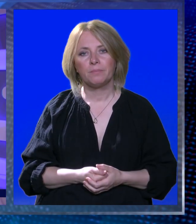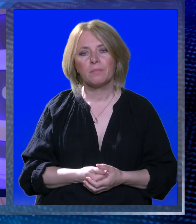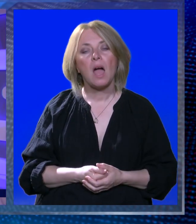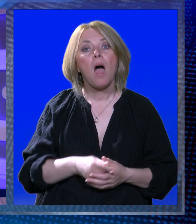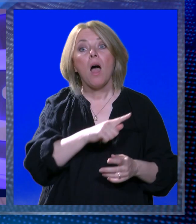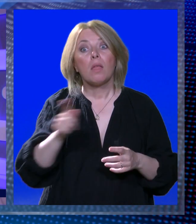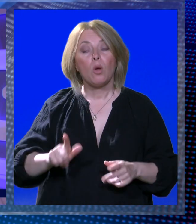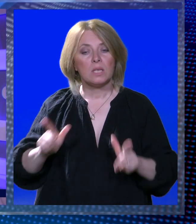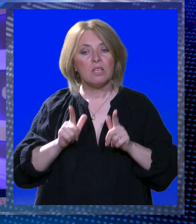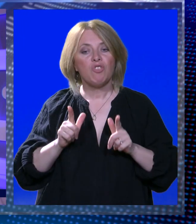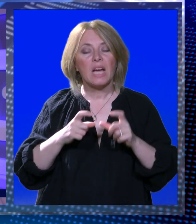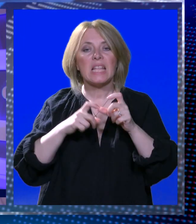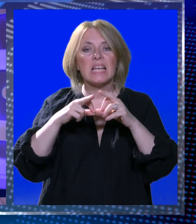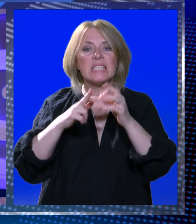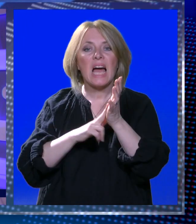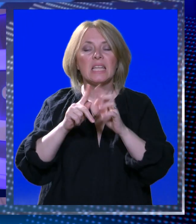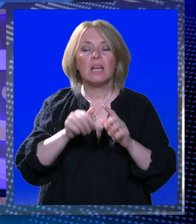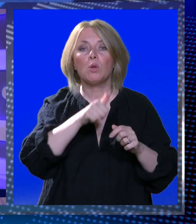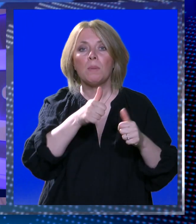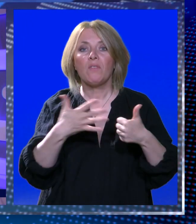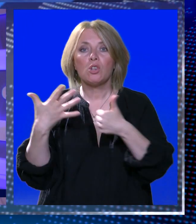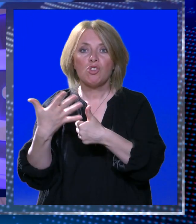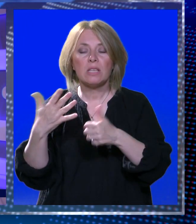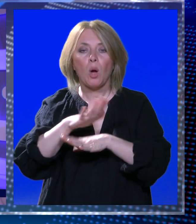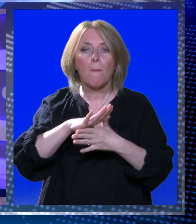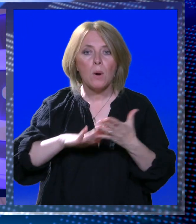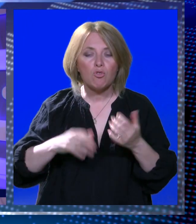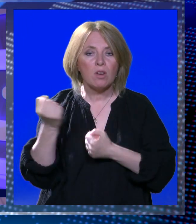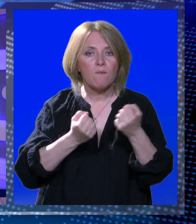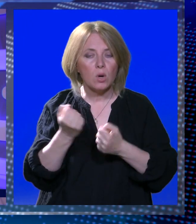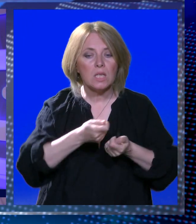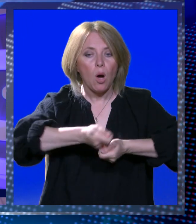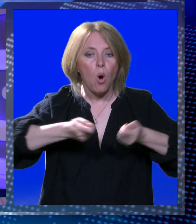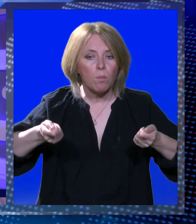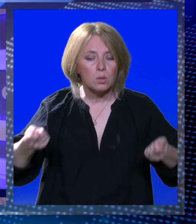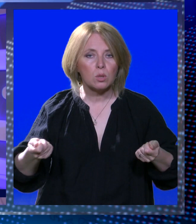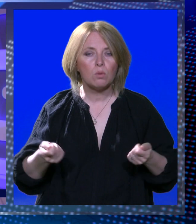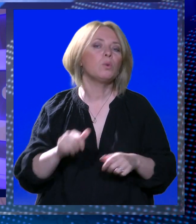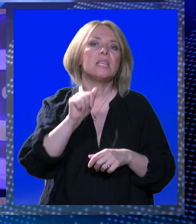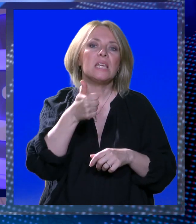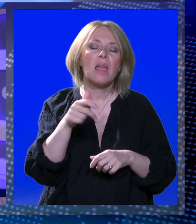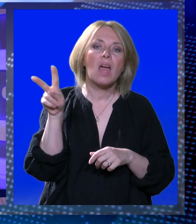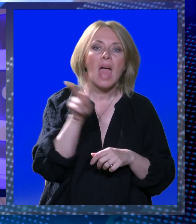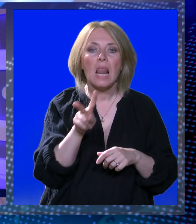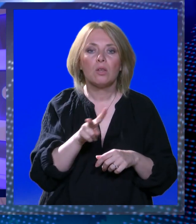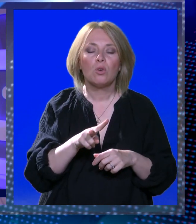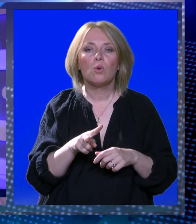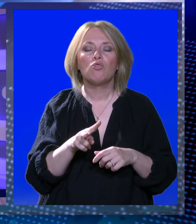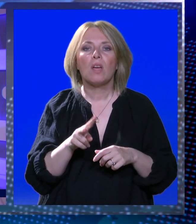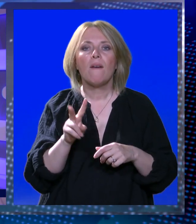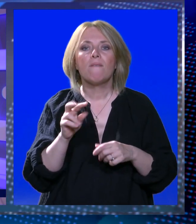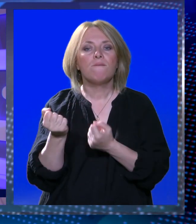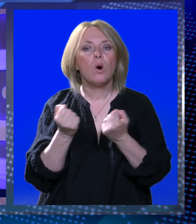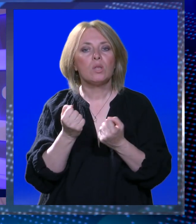A dok se čeka da sanitat od 1. lipnja konačno preuzme obskrbu povijesne jezgre grada i to s onim jednim elektrovučnim vozilom